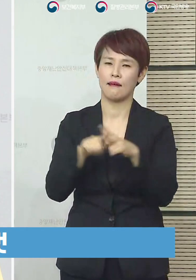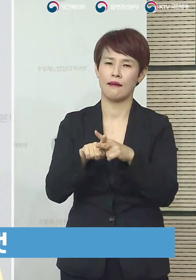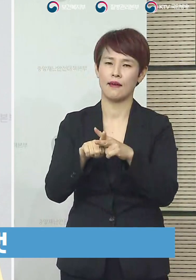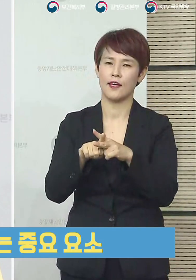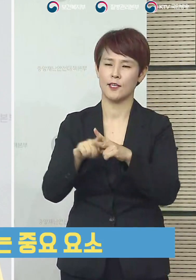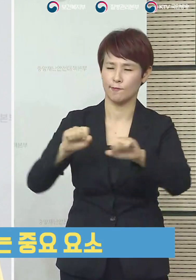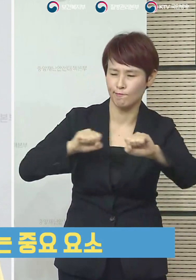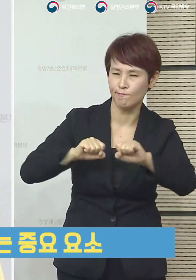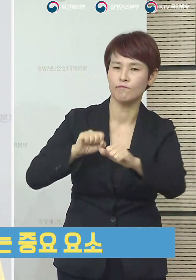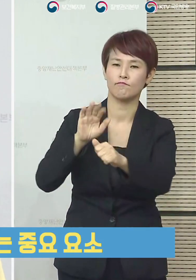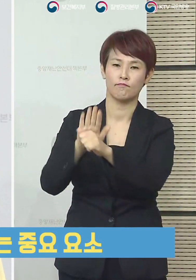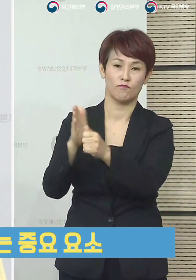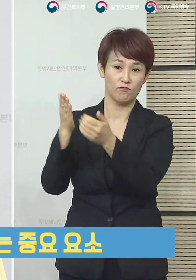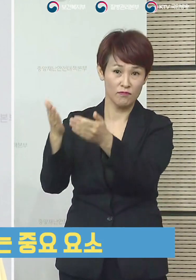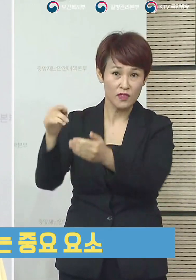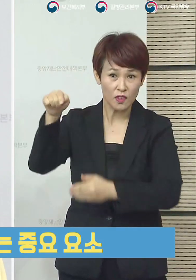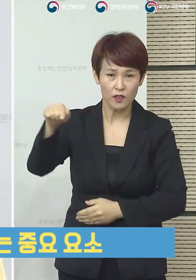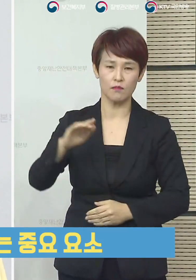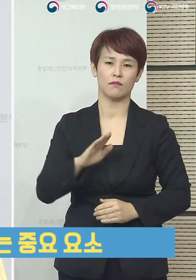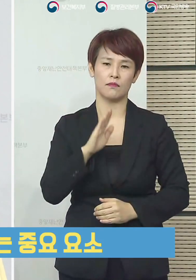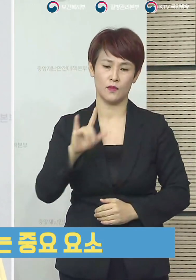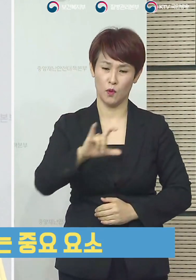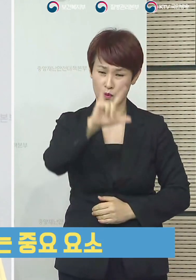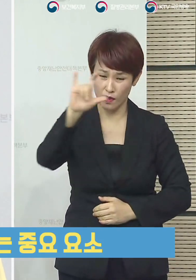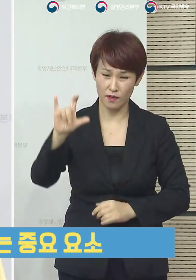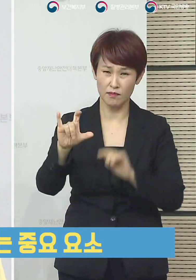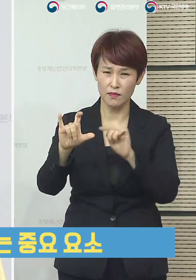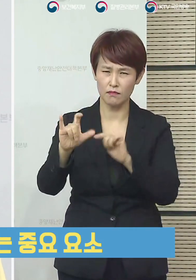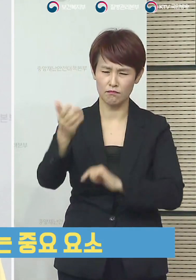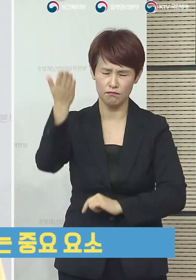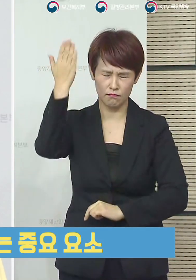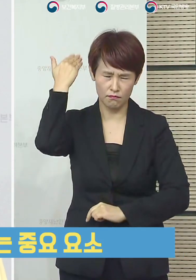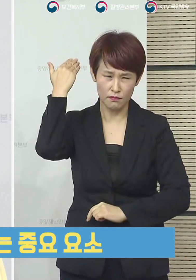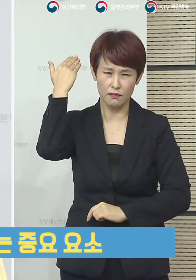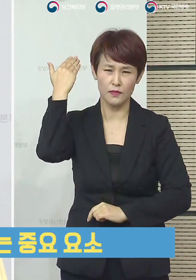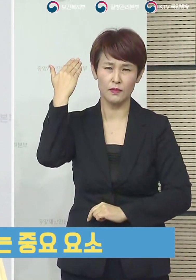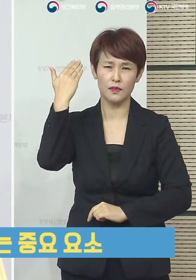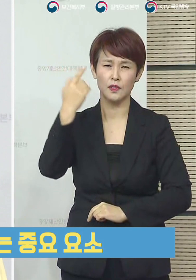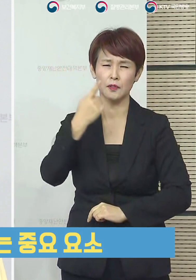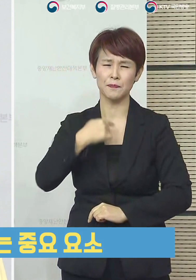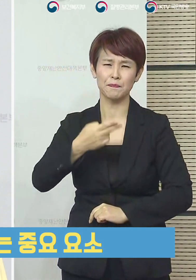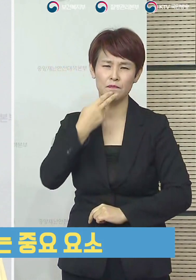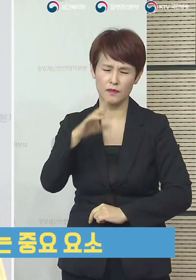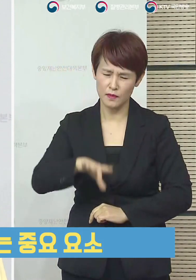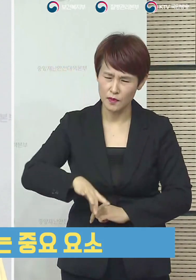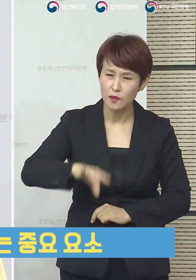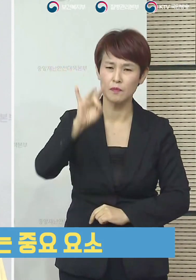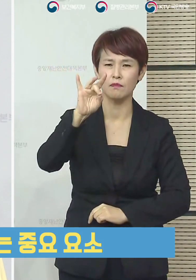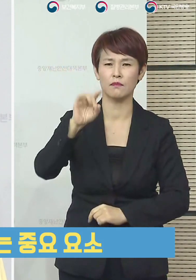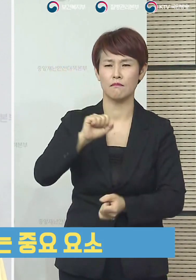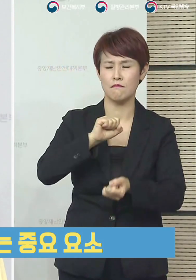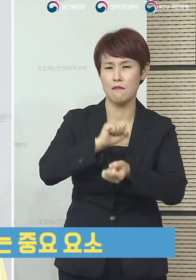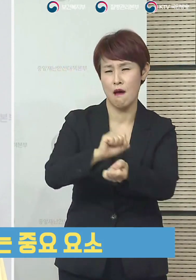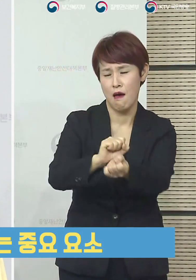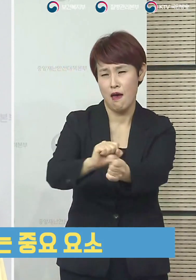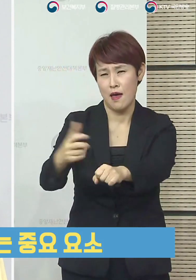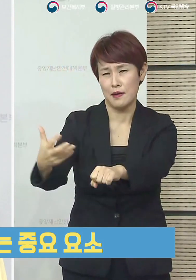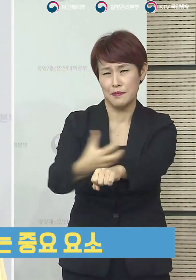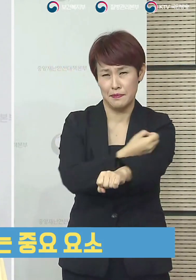우리가 코로나 19라는 이제까지 우리가 겪어보지 못했던 전파 속도가 매우 빠른 이